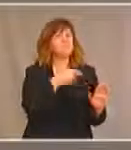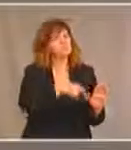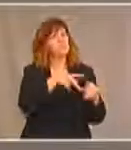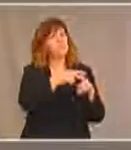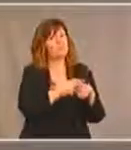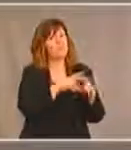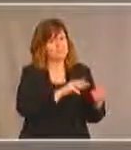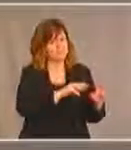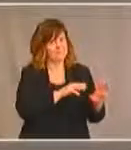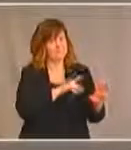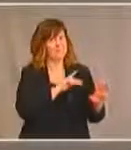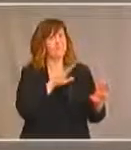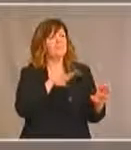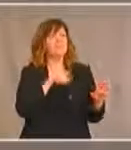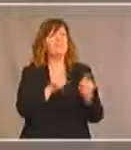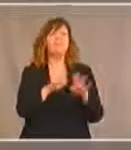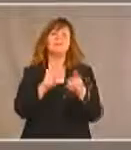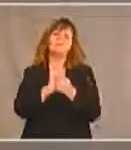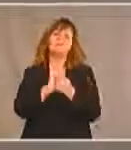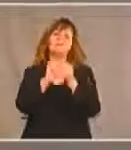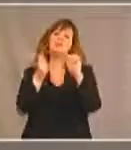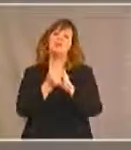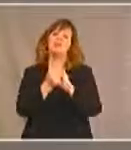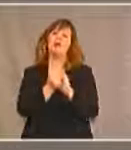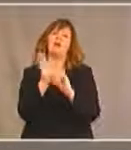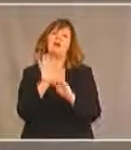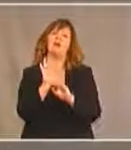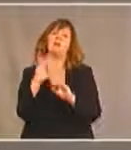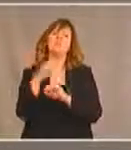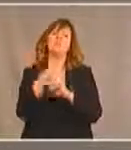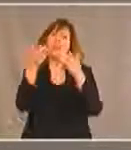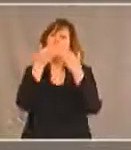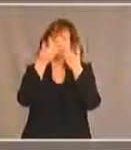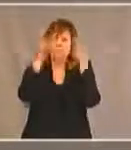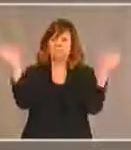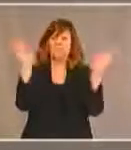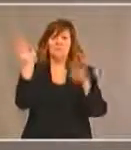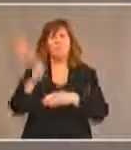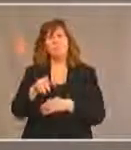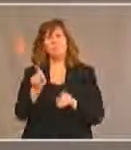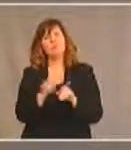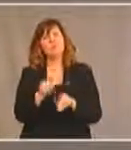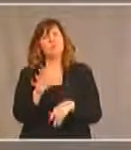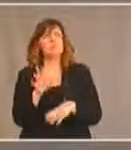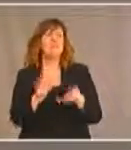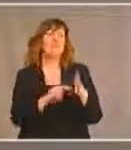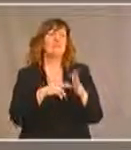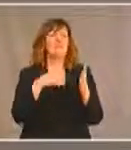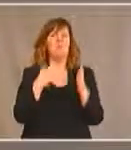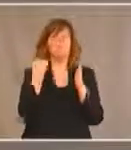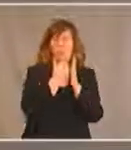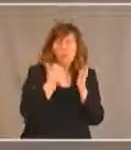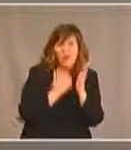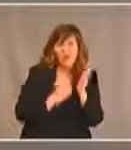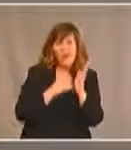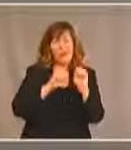elle a parlé de changements culturels et il faudra certainement élaborer des programmes pour